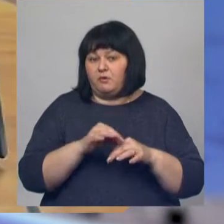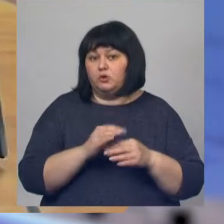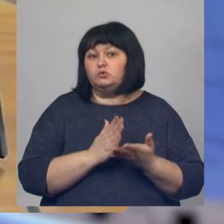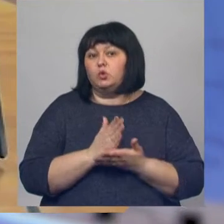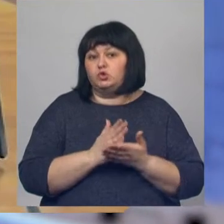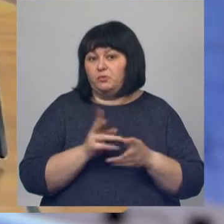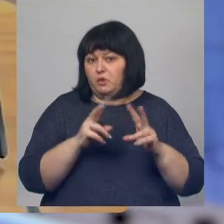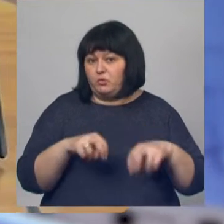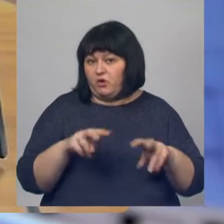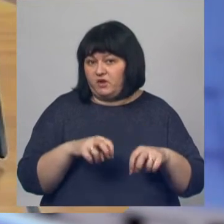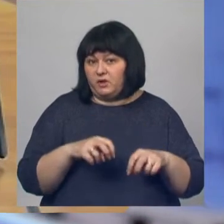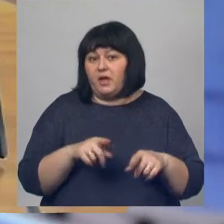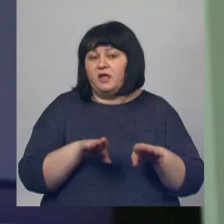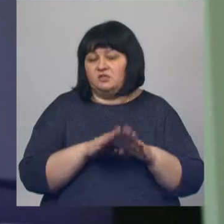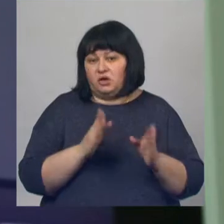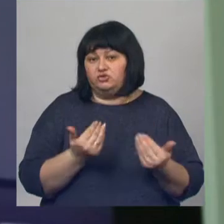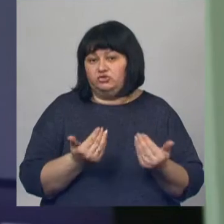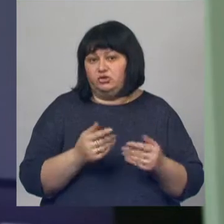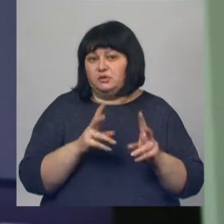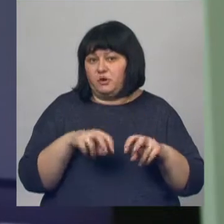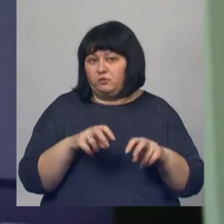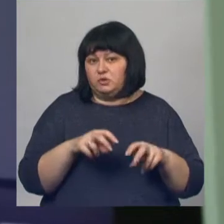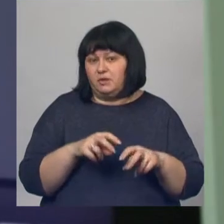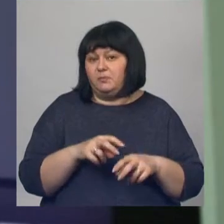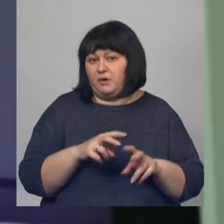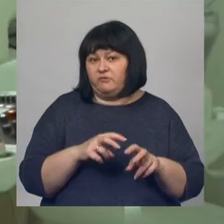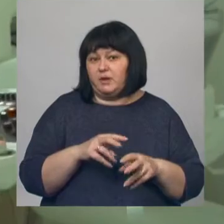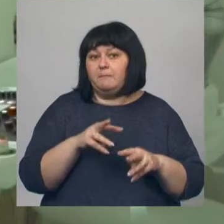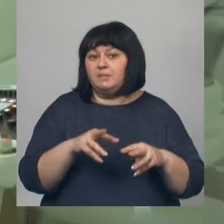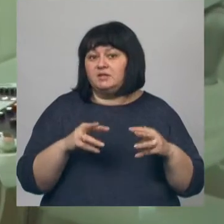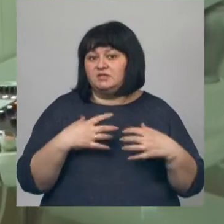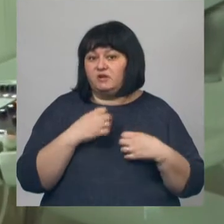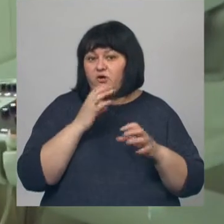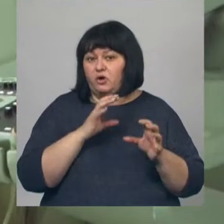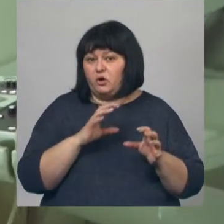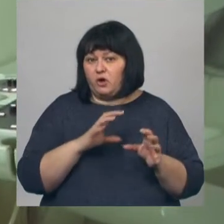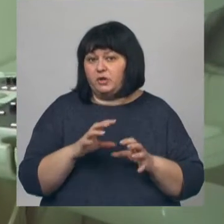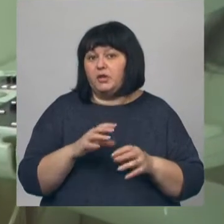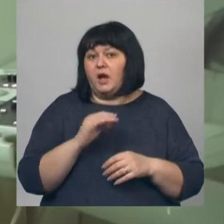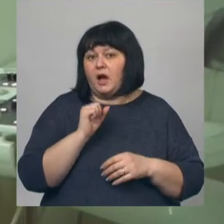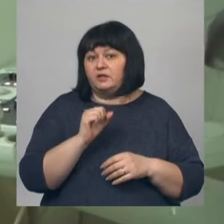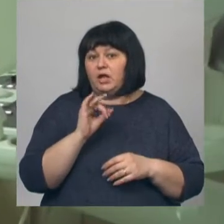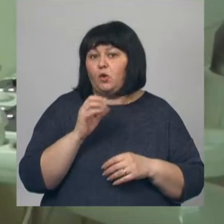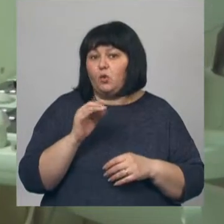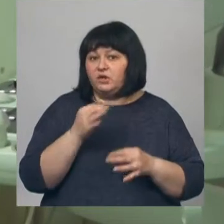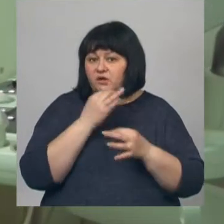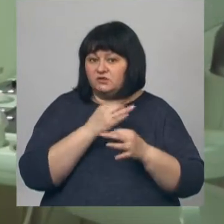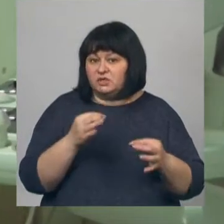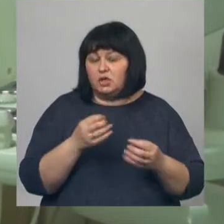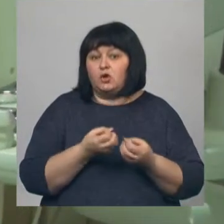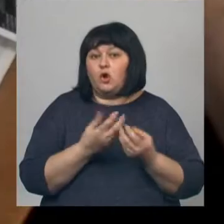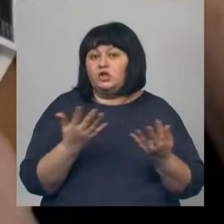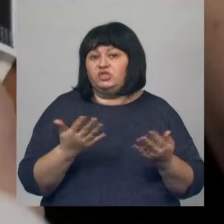однозначно, поэтому этому поводу также проводится проверка. Министр здравоохранения региона Андрей Иконников также подчеркнул, что количество